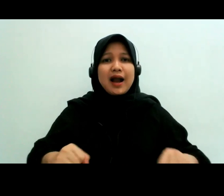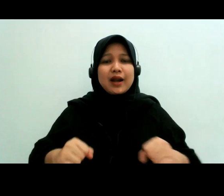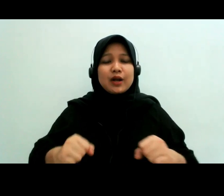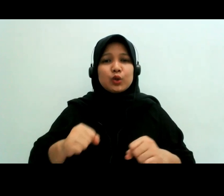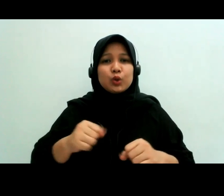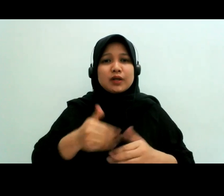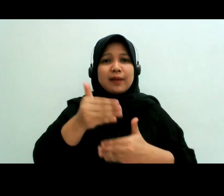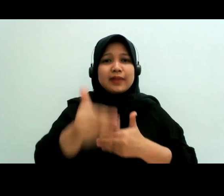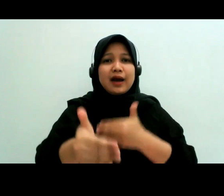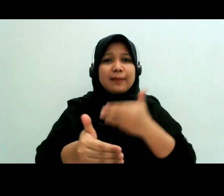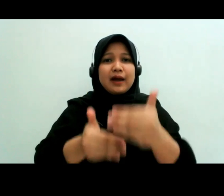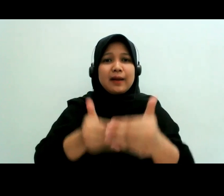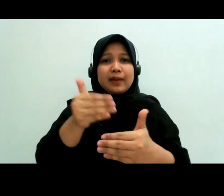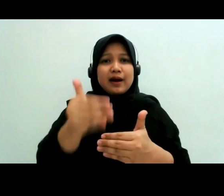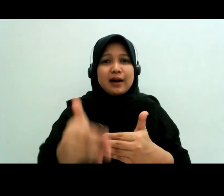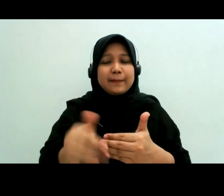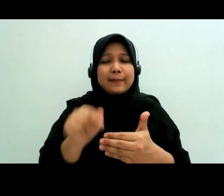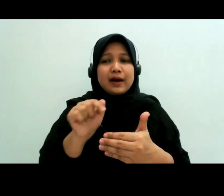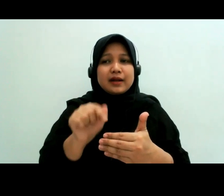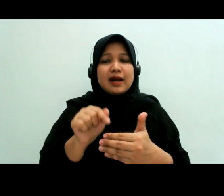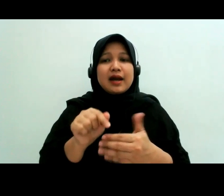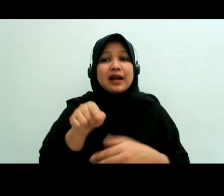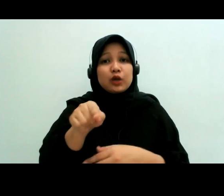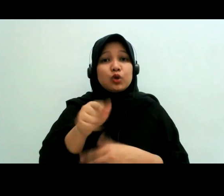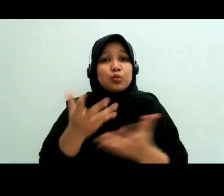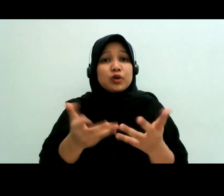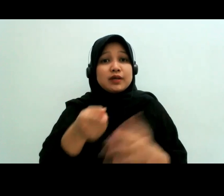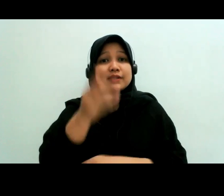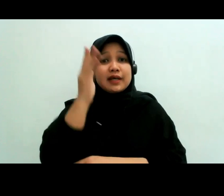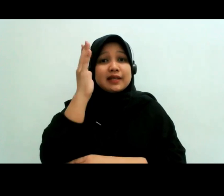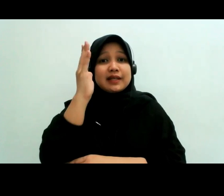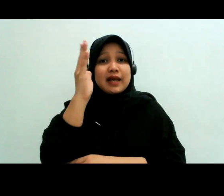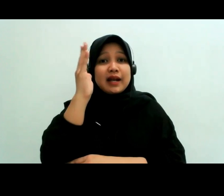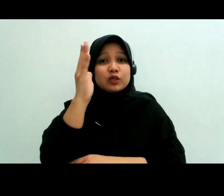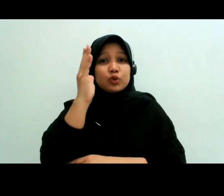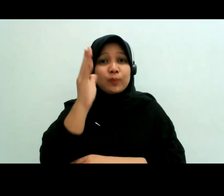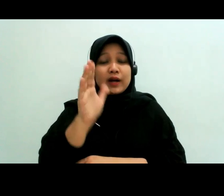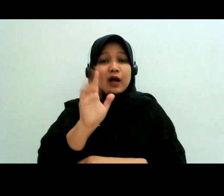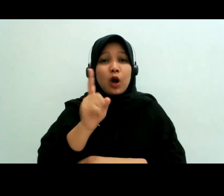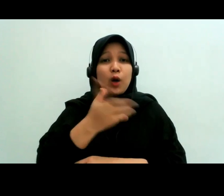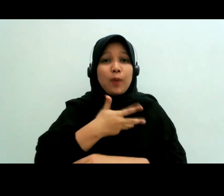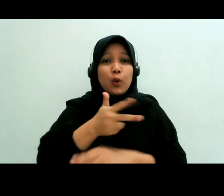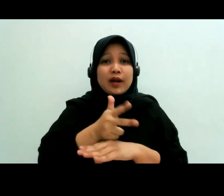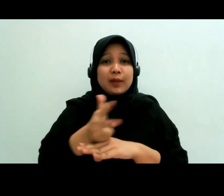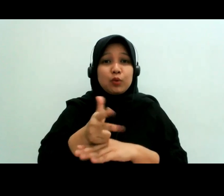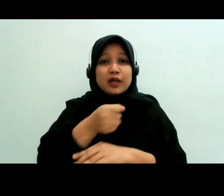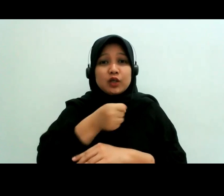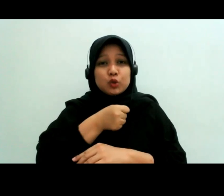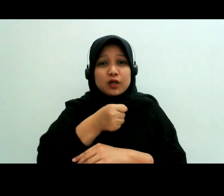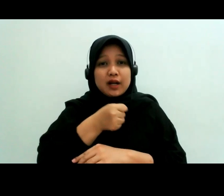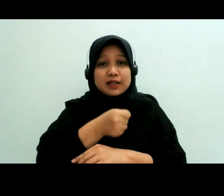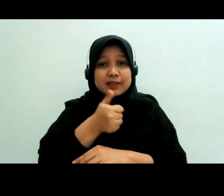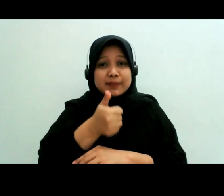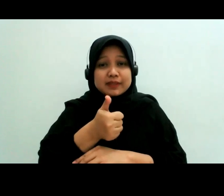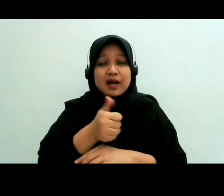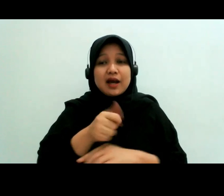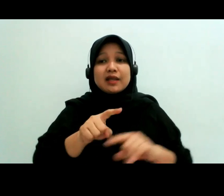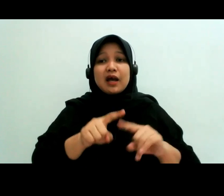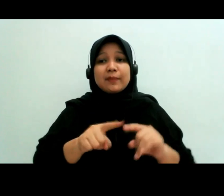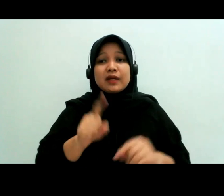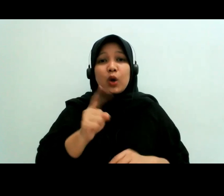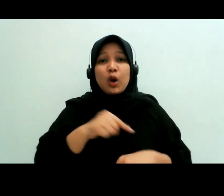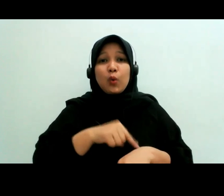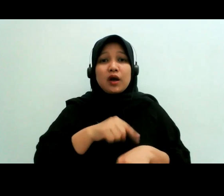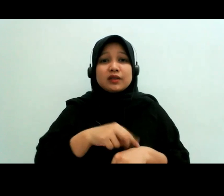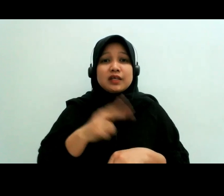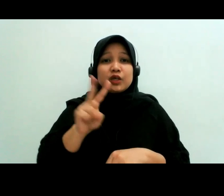bisa jadi apa narasumber teman-teman ketika membuat leputan jurnalistik tapi memang dua jam itu untuk diskusi